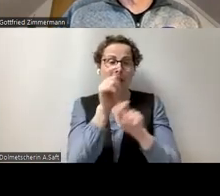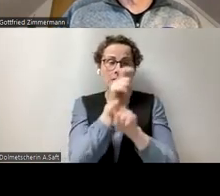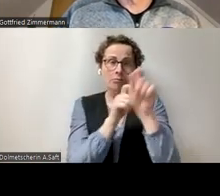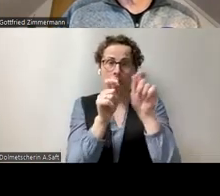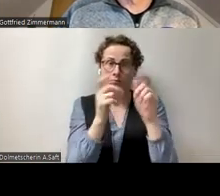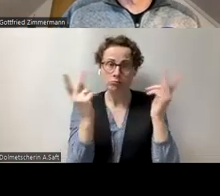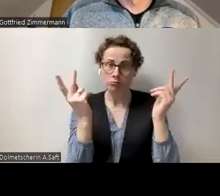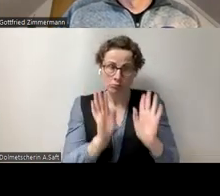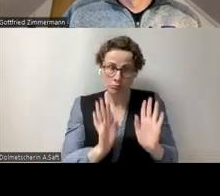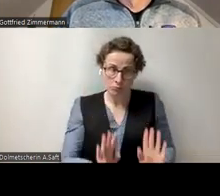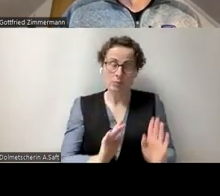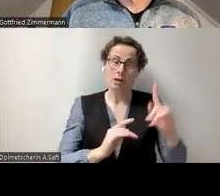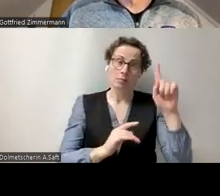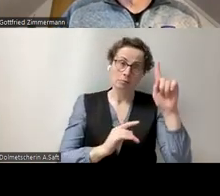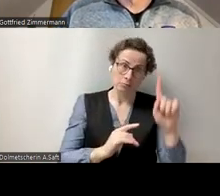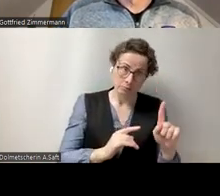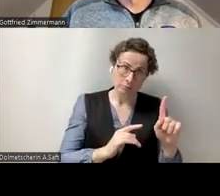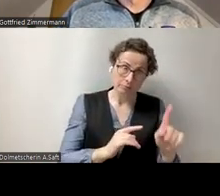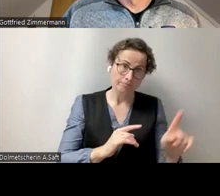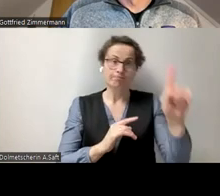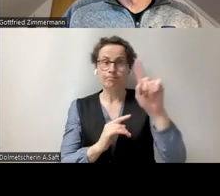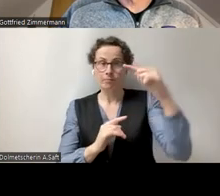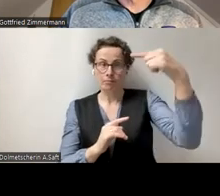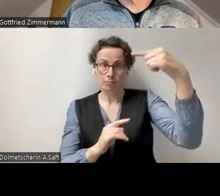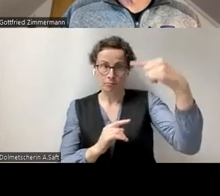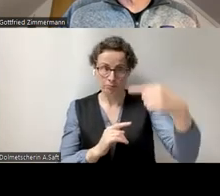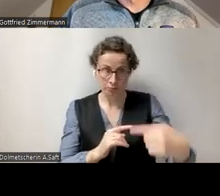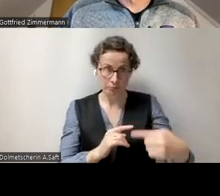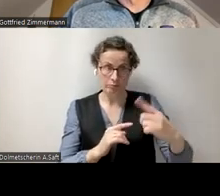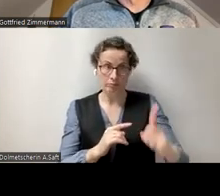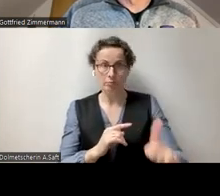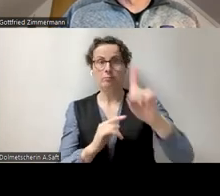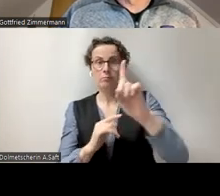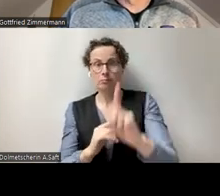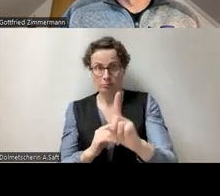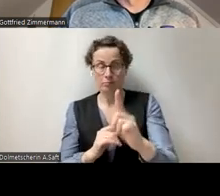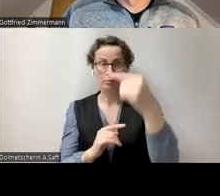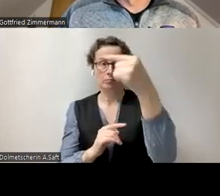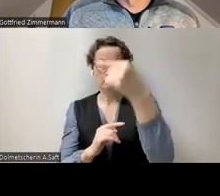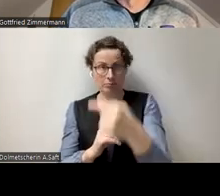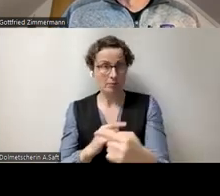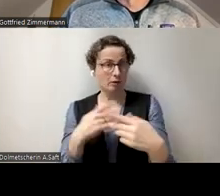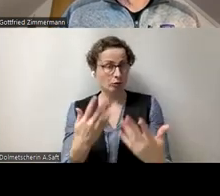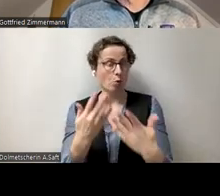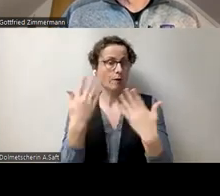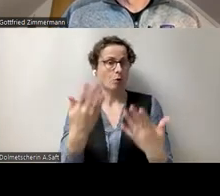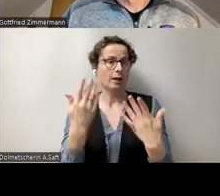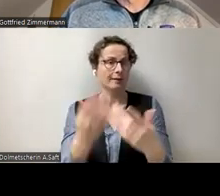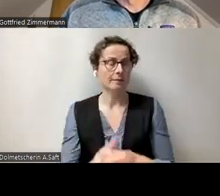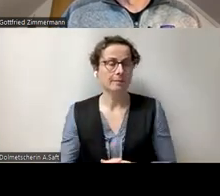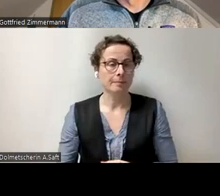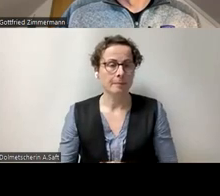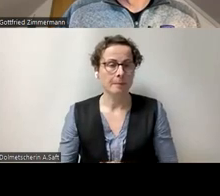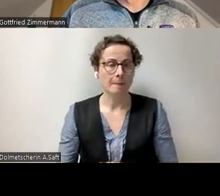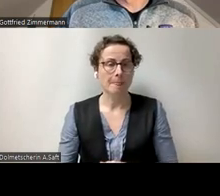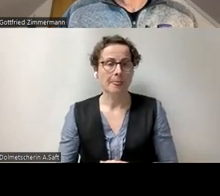Das heißt, Informationsmanagement, Bestandsaufnahme, Strategie für digitale Barrierefreiheit und so weiter. Das ist nicht